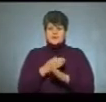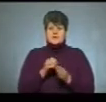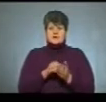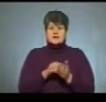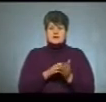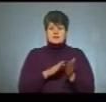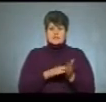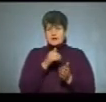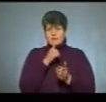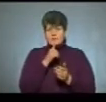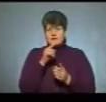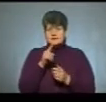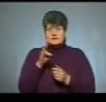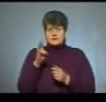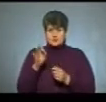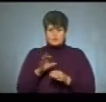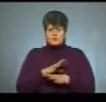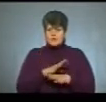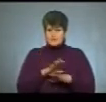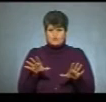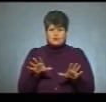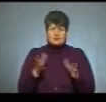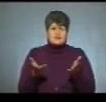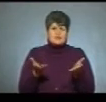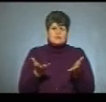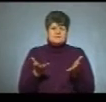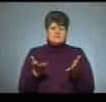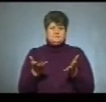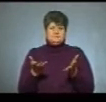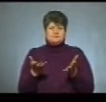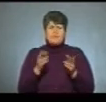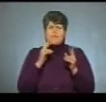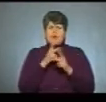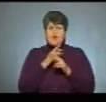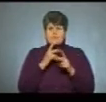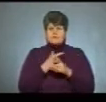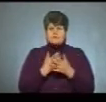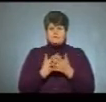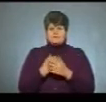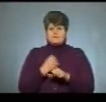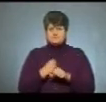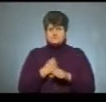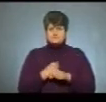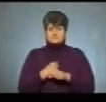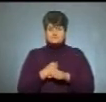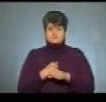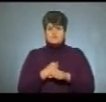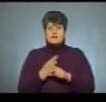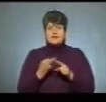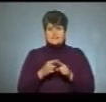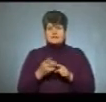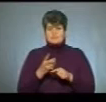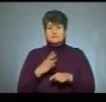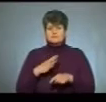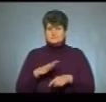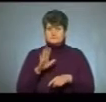на пробне тестування, щоб не було таких помилок допущено, і це треба витримати,